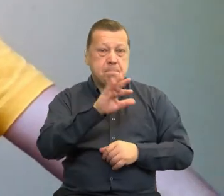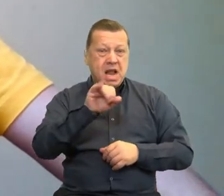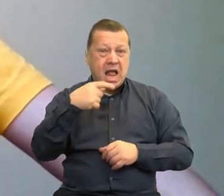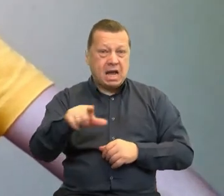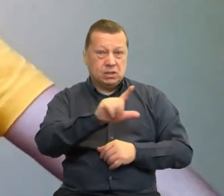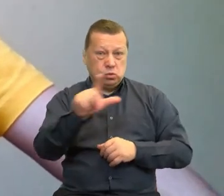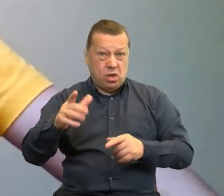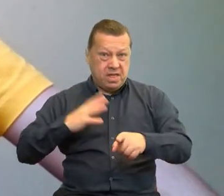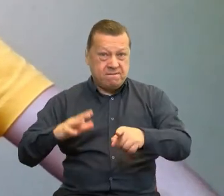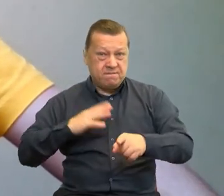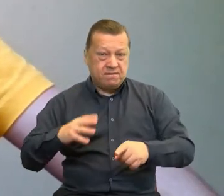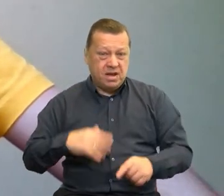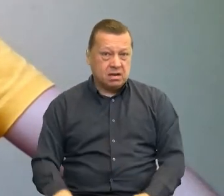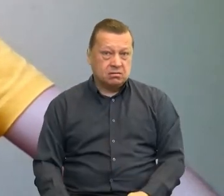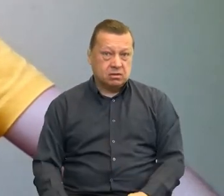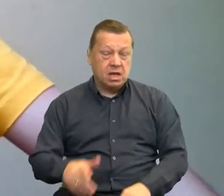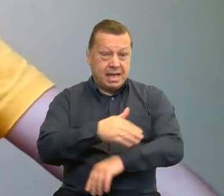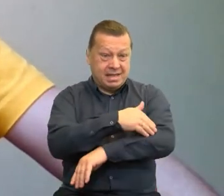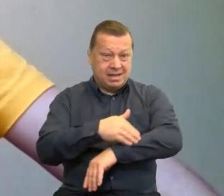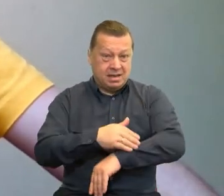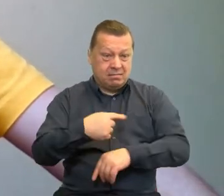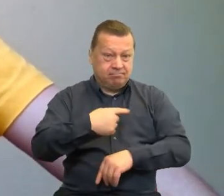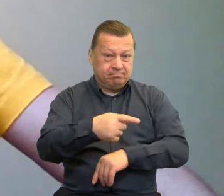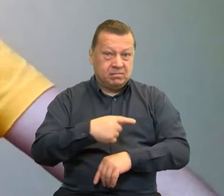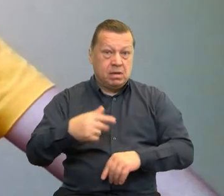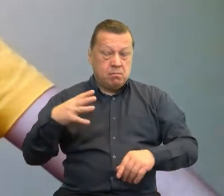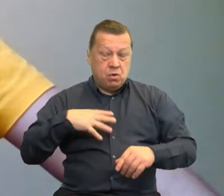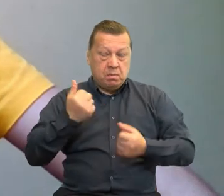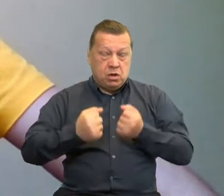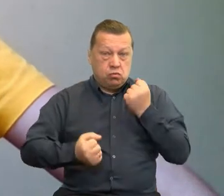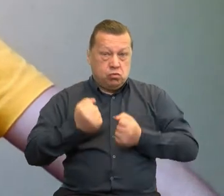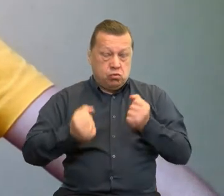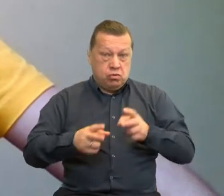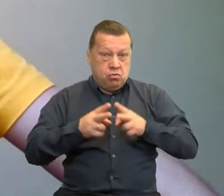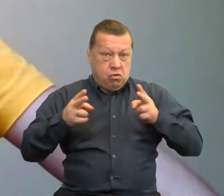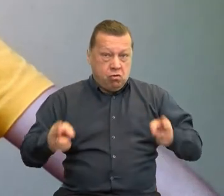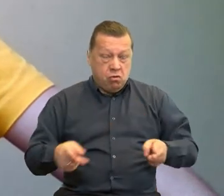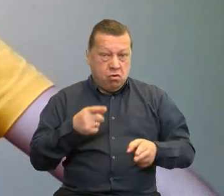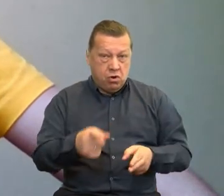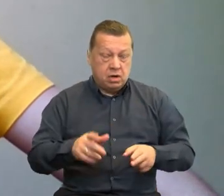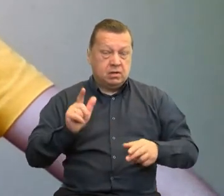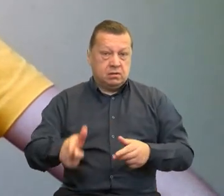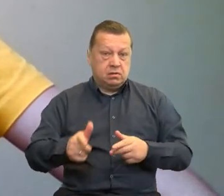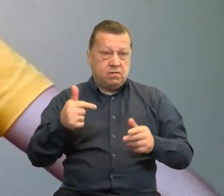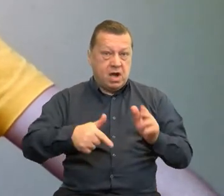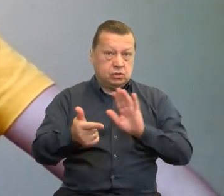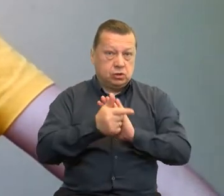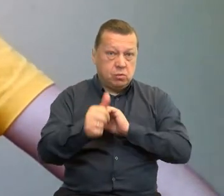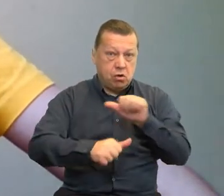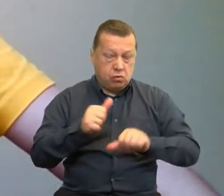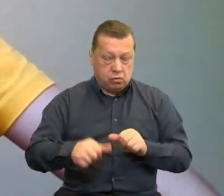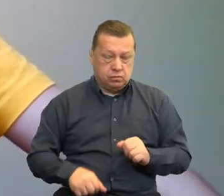Mieliśmy na pograniczu bardzo trudne lata i to nas zmotywowało do działania. W 2017 roku